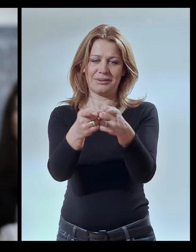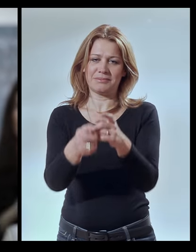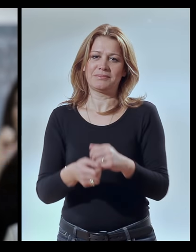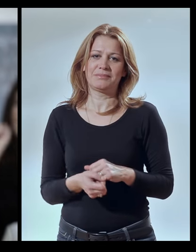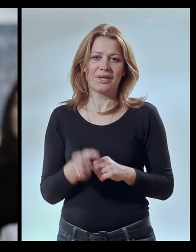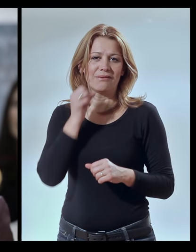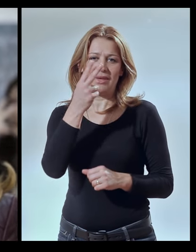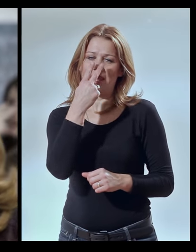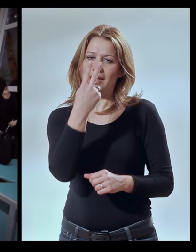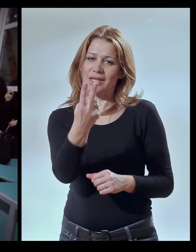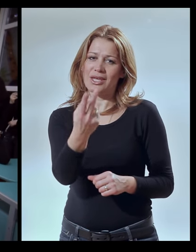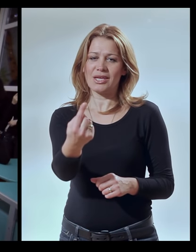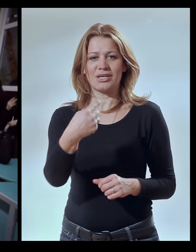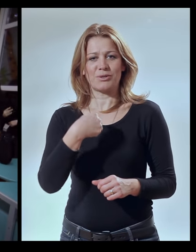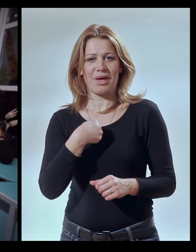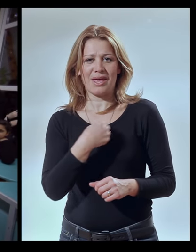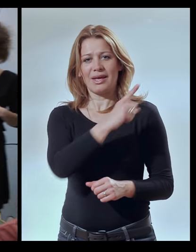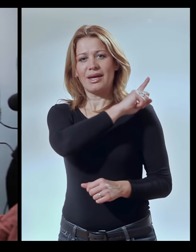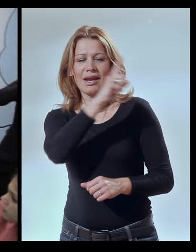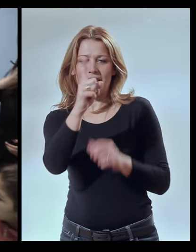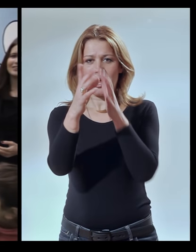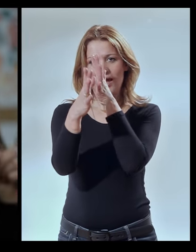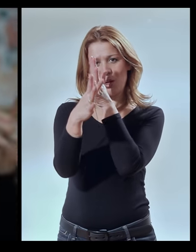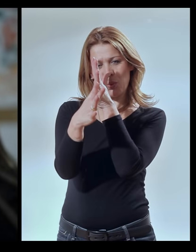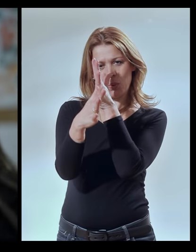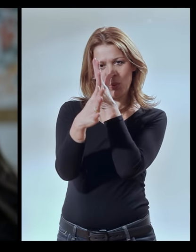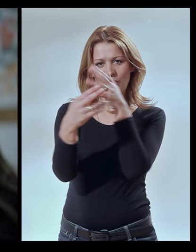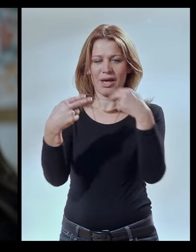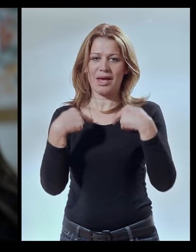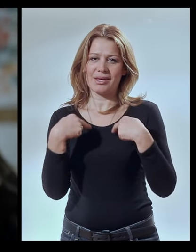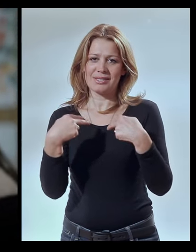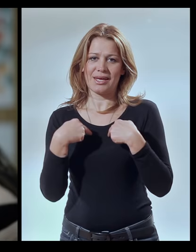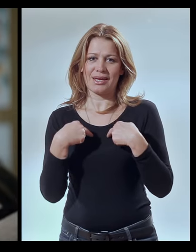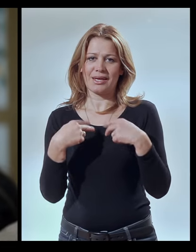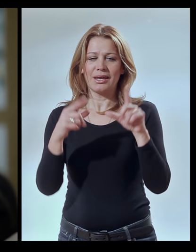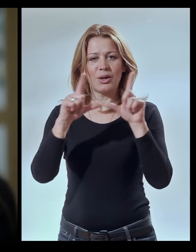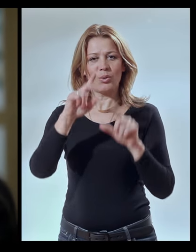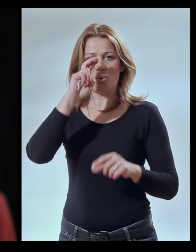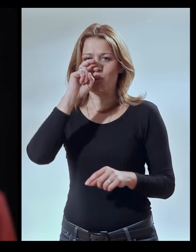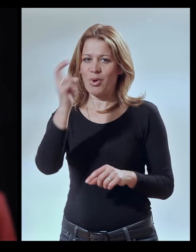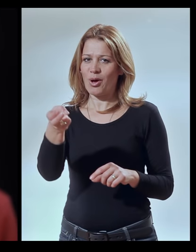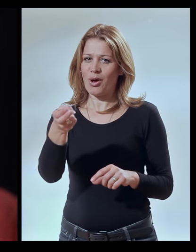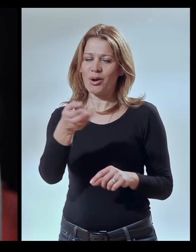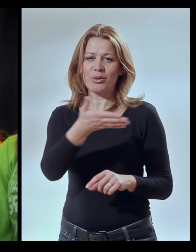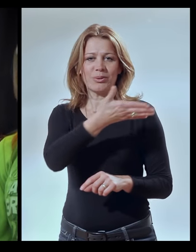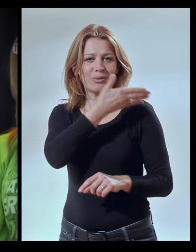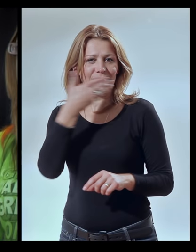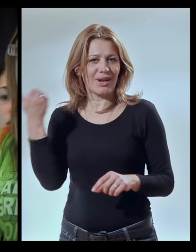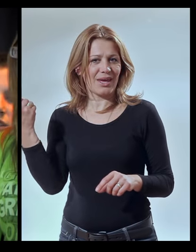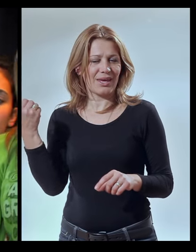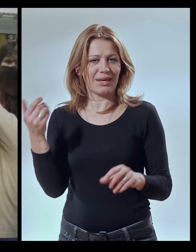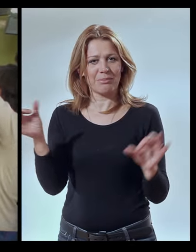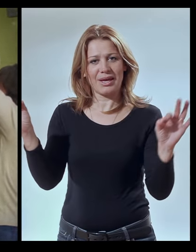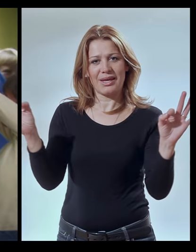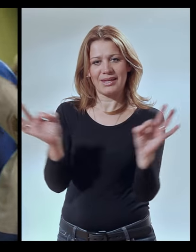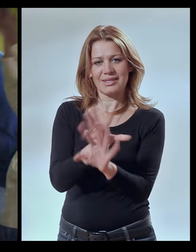Kad vidiš me, ne rukaj se U bolu